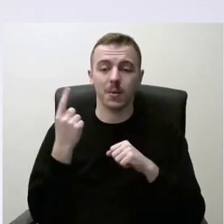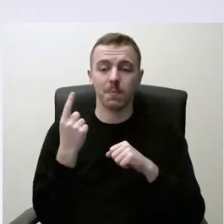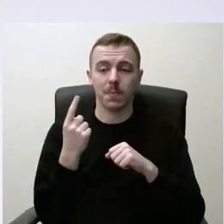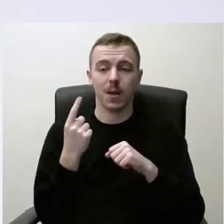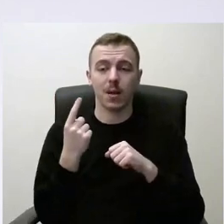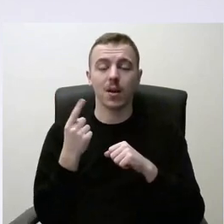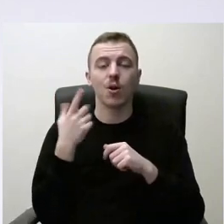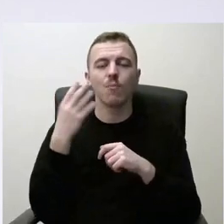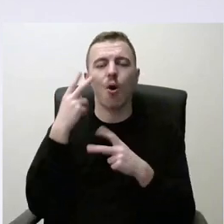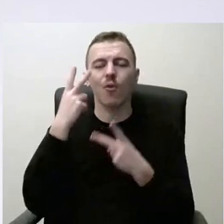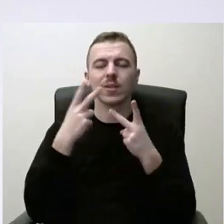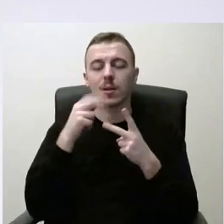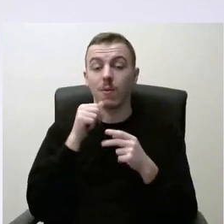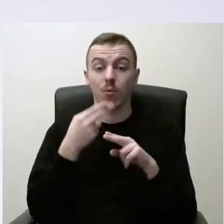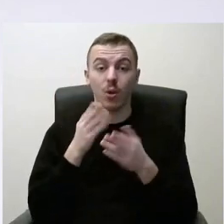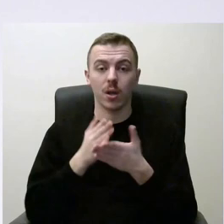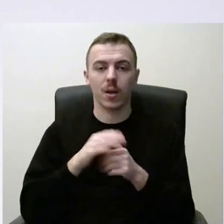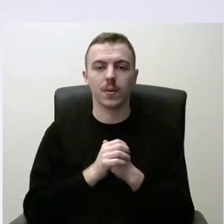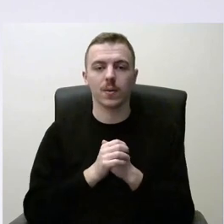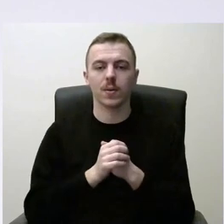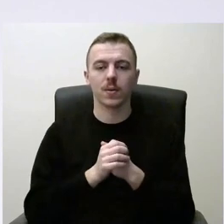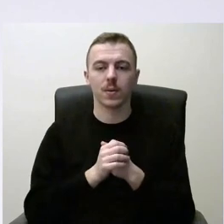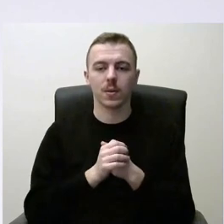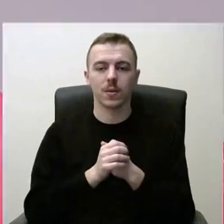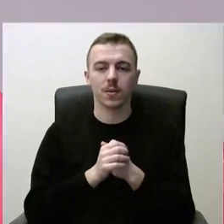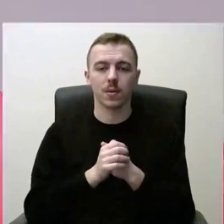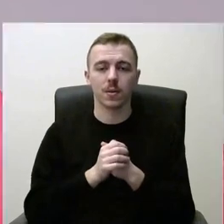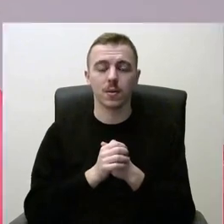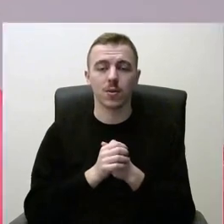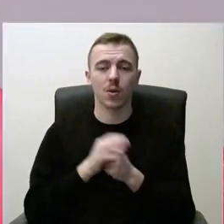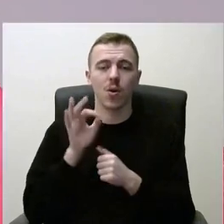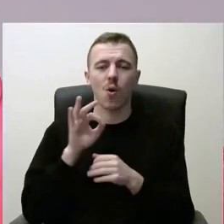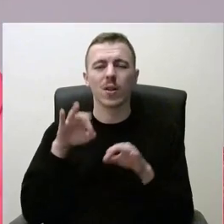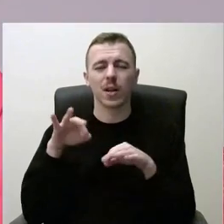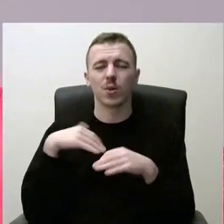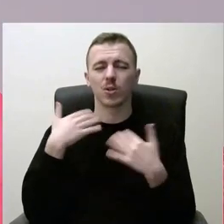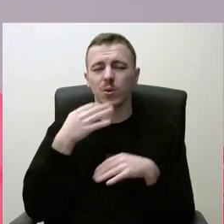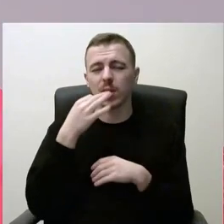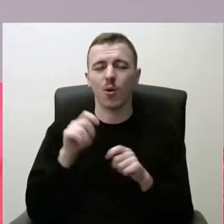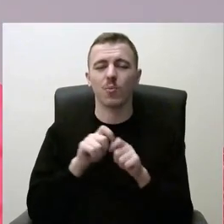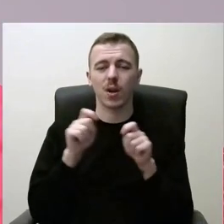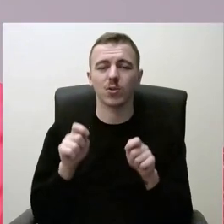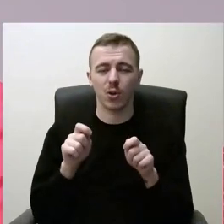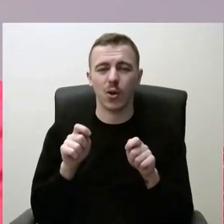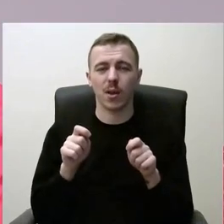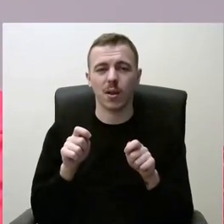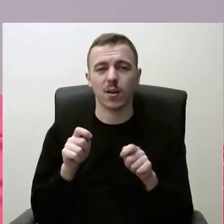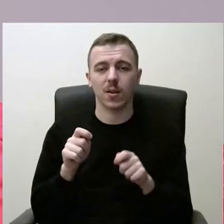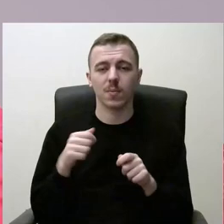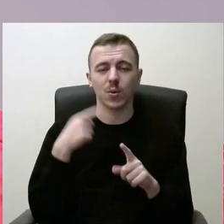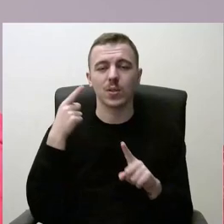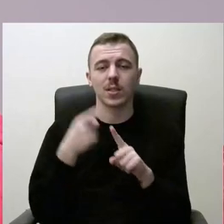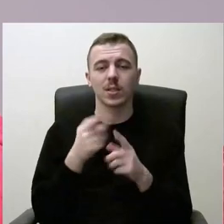vizija, jeigu tokia yra. Prašau. Mūsų dėl transporto, tai kaip aš ir minėjau pradžioje, tiesiog sieksime, kad